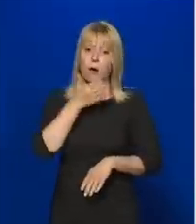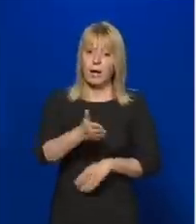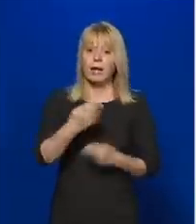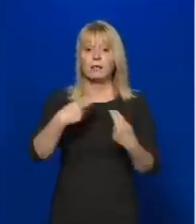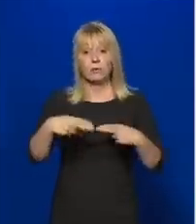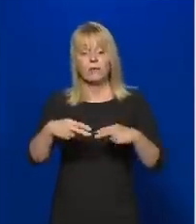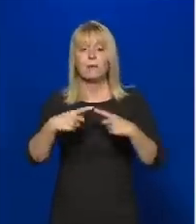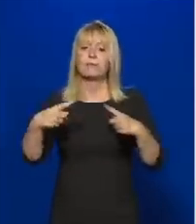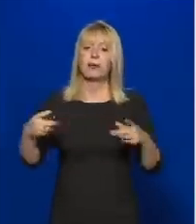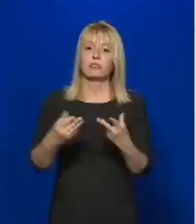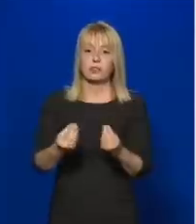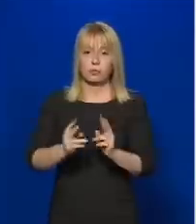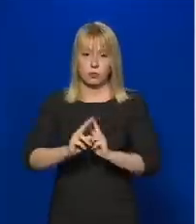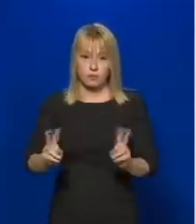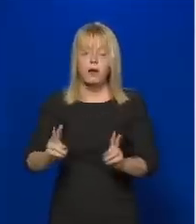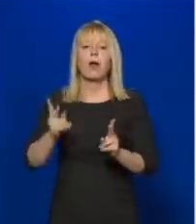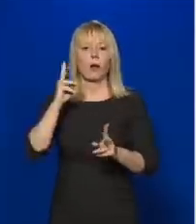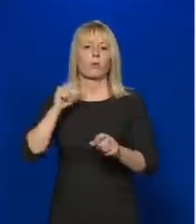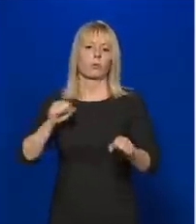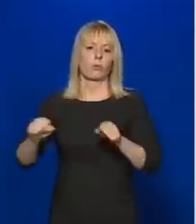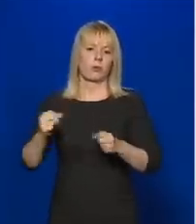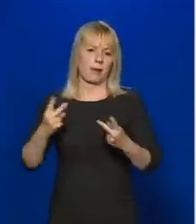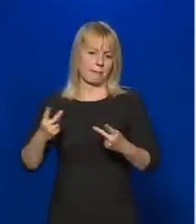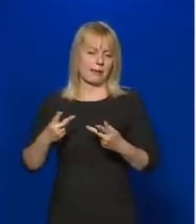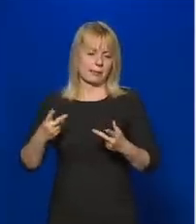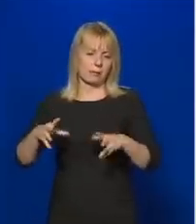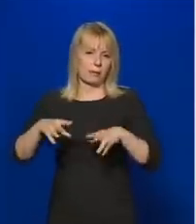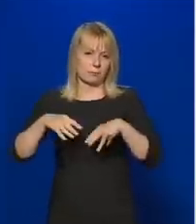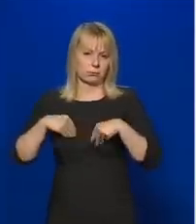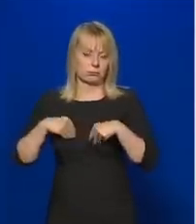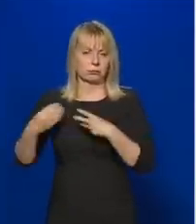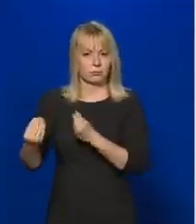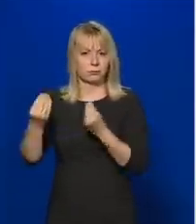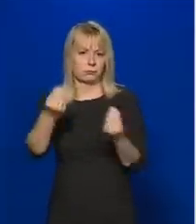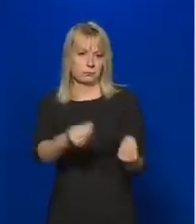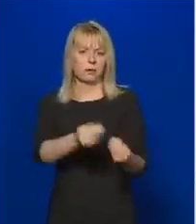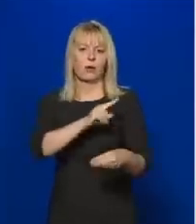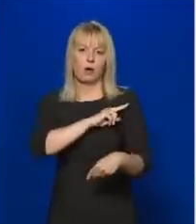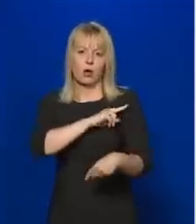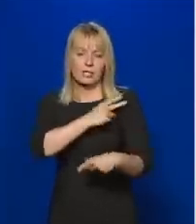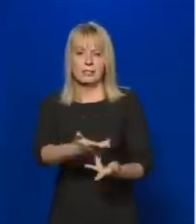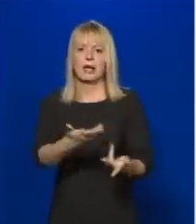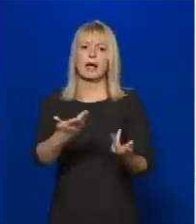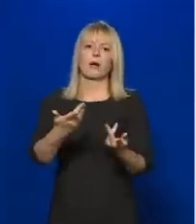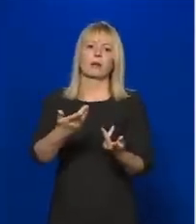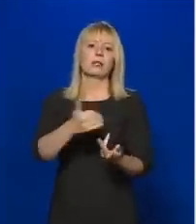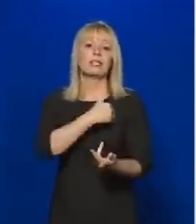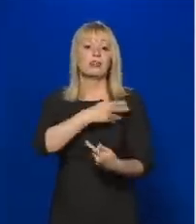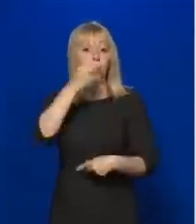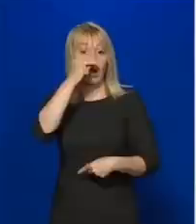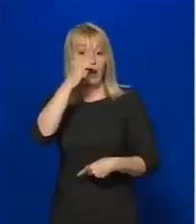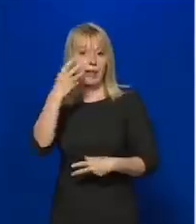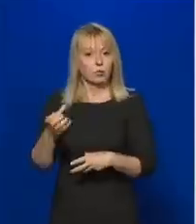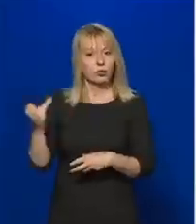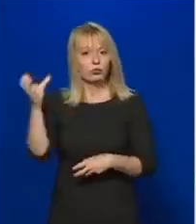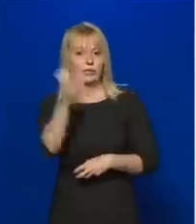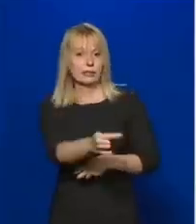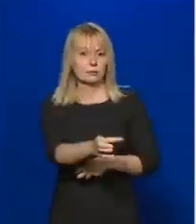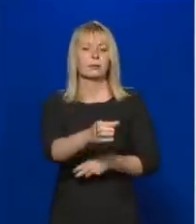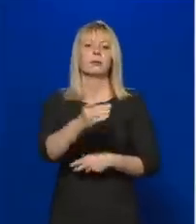eszközökre van szükség, akkor a kormány arra is nyitott, hogy ezeket a garanciákat akár az iskola rendőrség megerősítésének a formájában